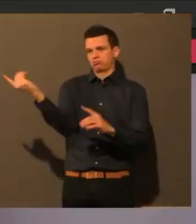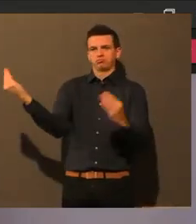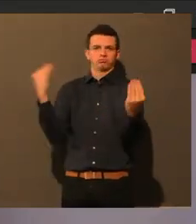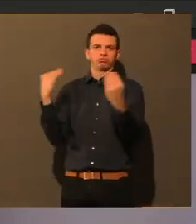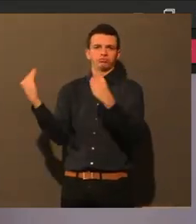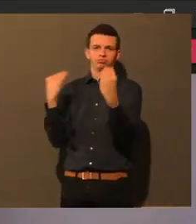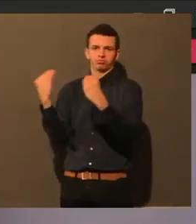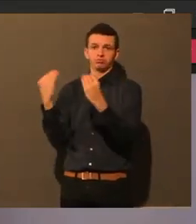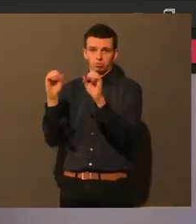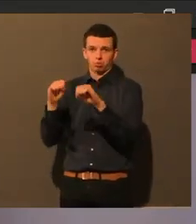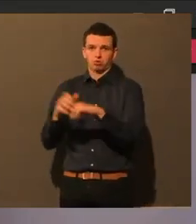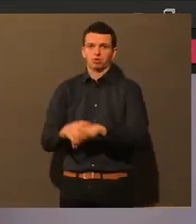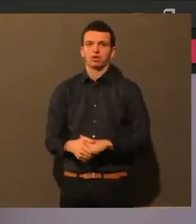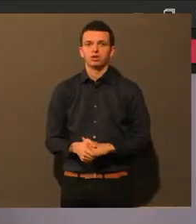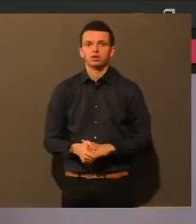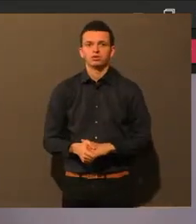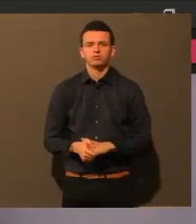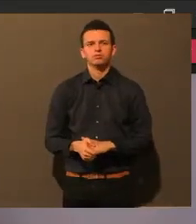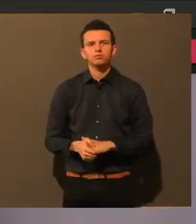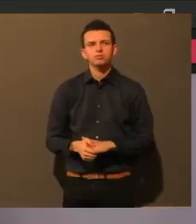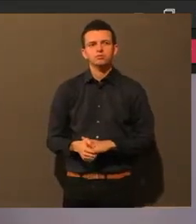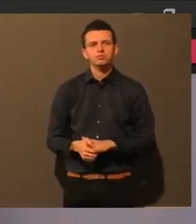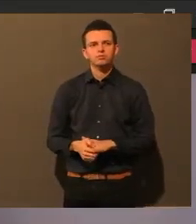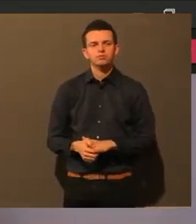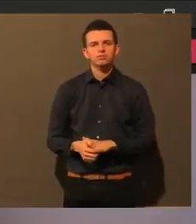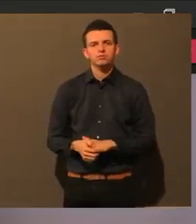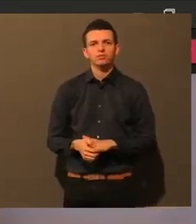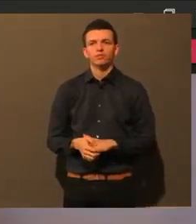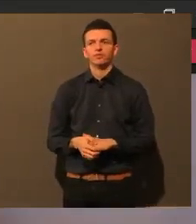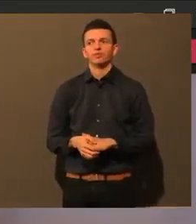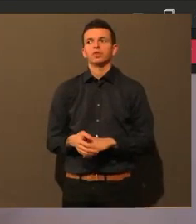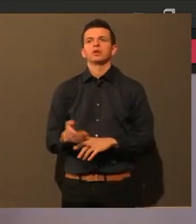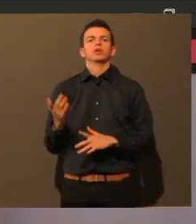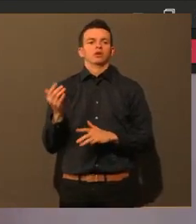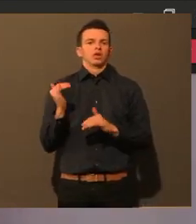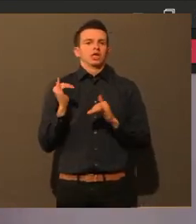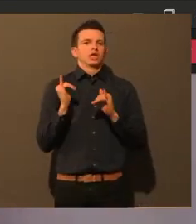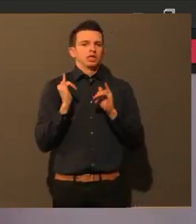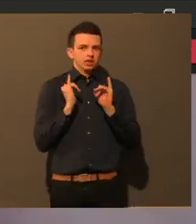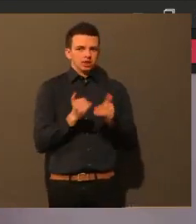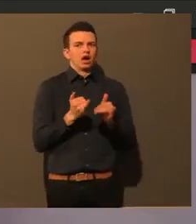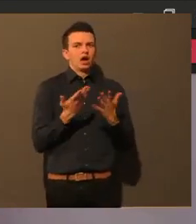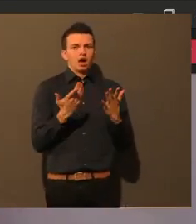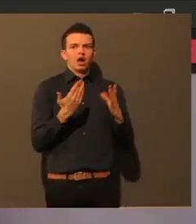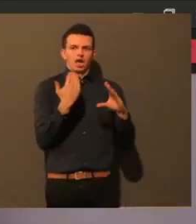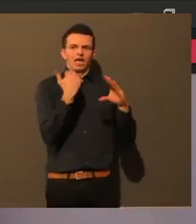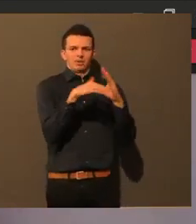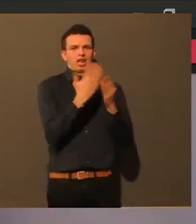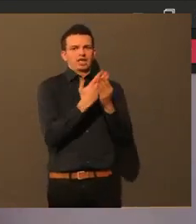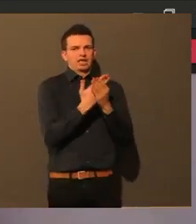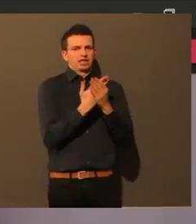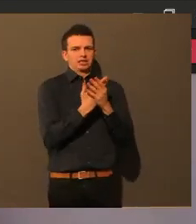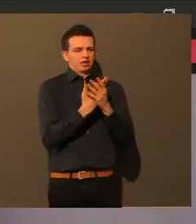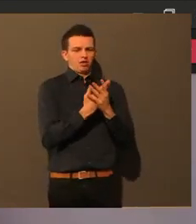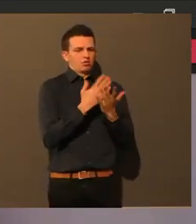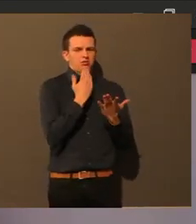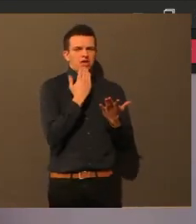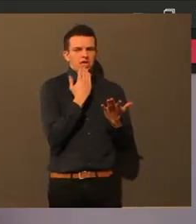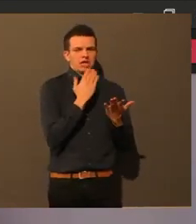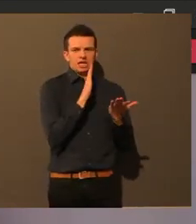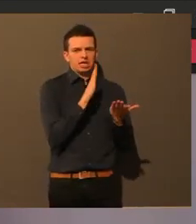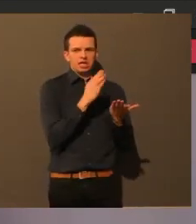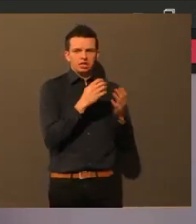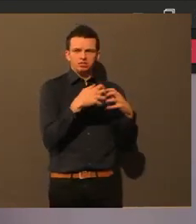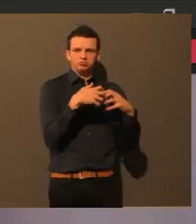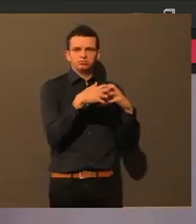Also an einer E-Mail-Adresse wird es nie im Leben scheitern. Also eine E-Mail-Adresse ist relativ schnell auch eingerichtet. Ich glaube, die Herausforderung wird vor allem sein, jetzt bis